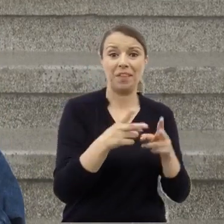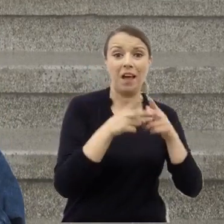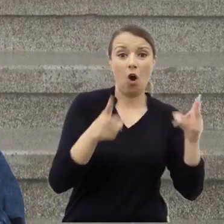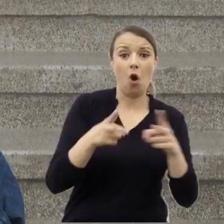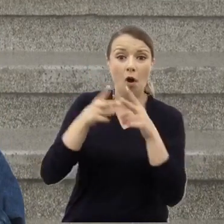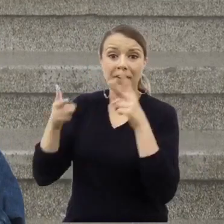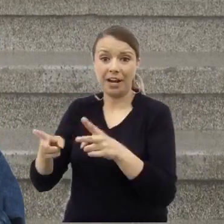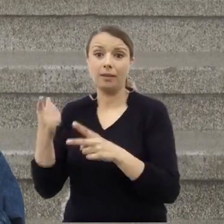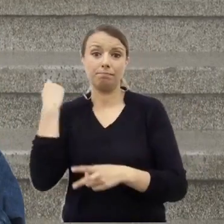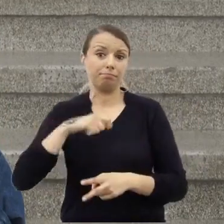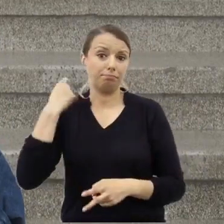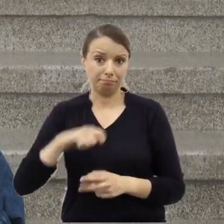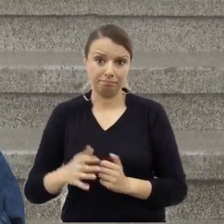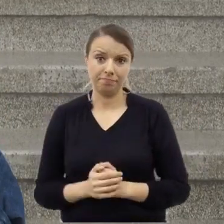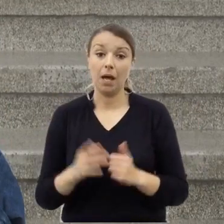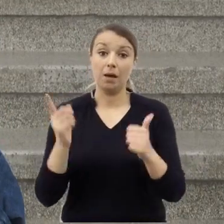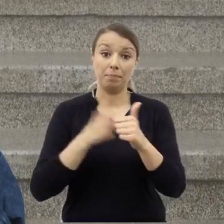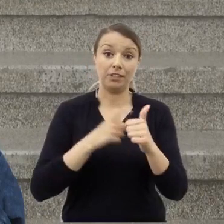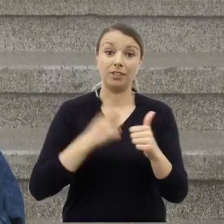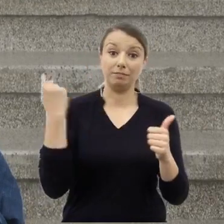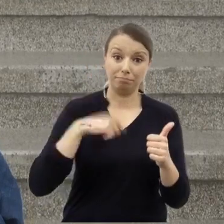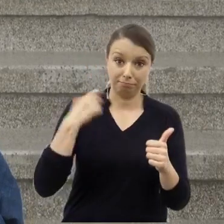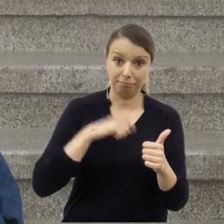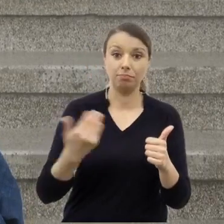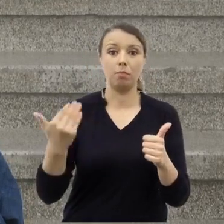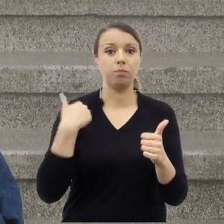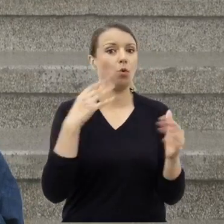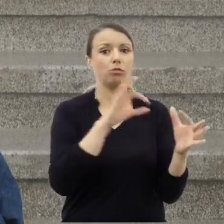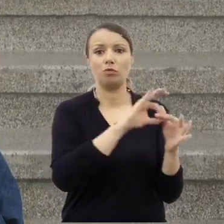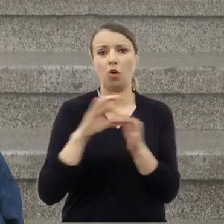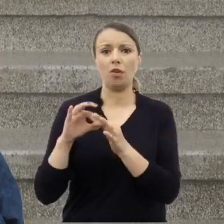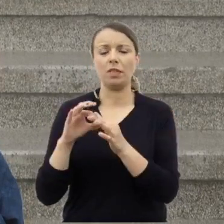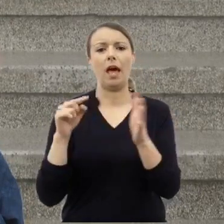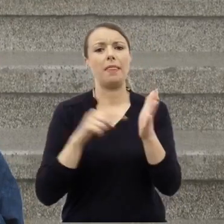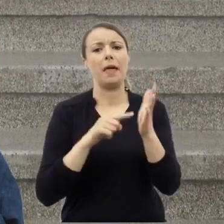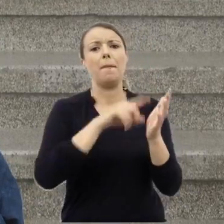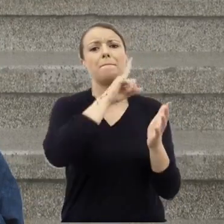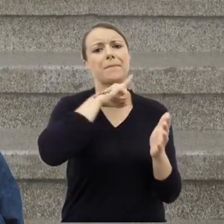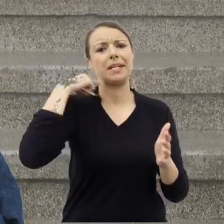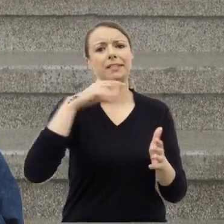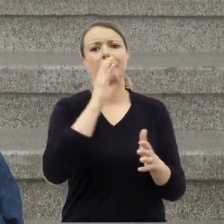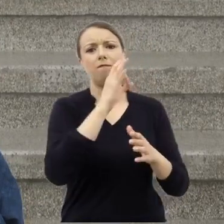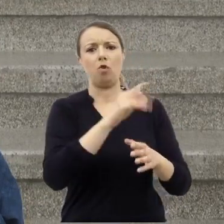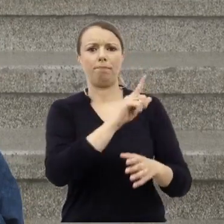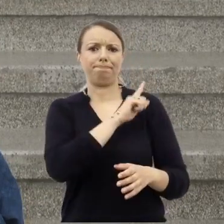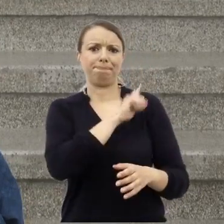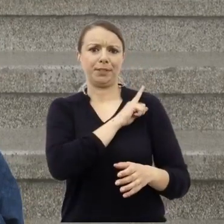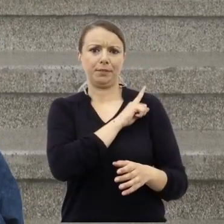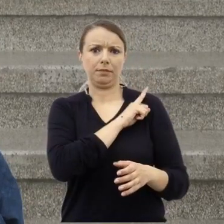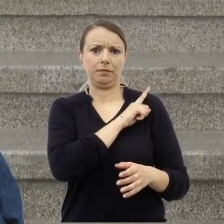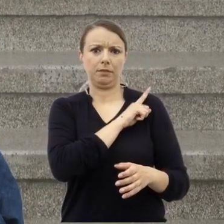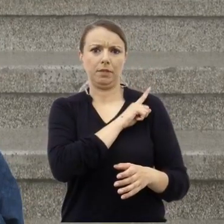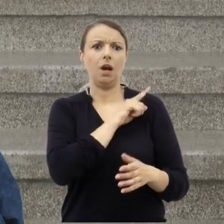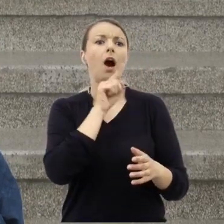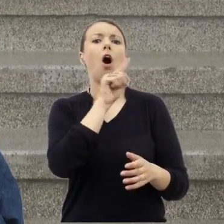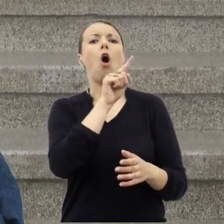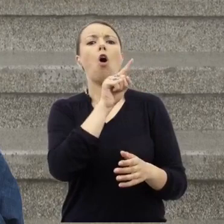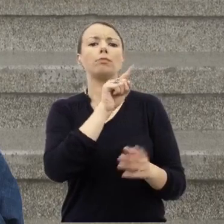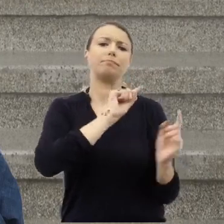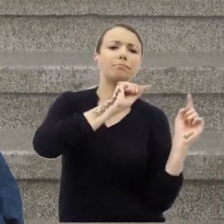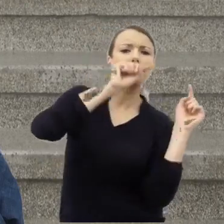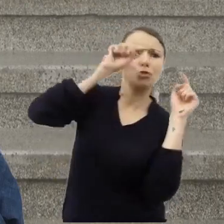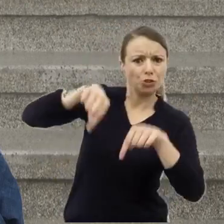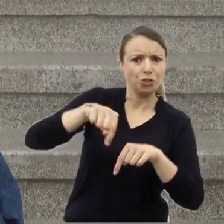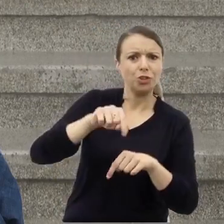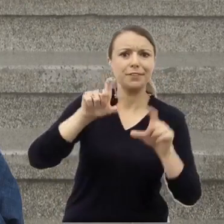Pierwsza fala była związana bezpośrednio z patrolem milicjantów, który przyszedł na planty.